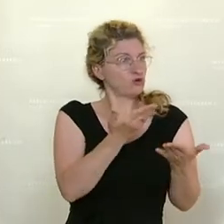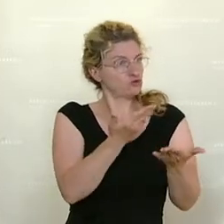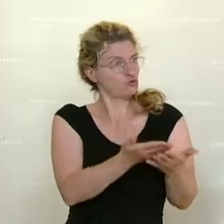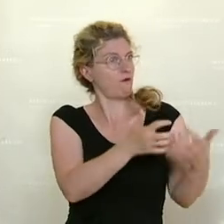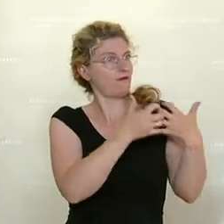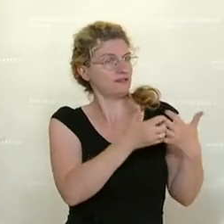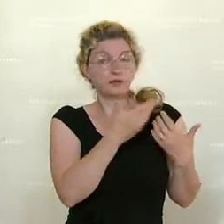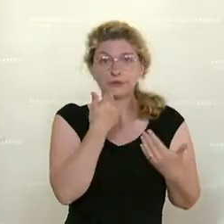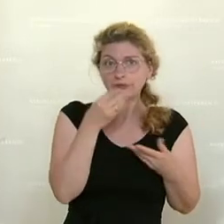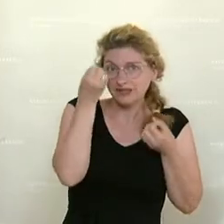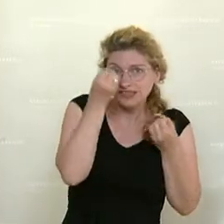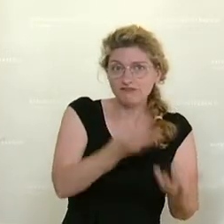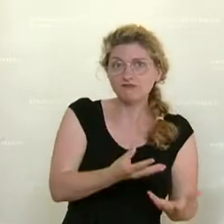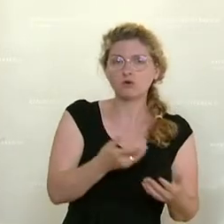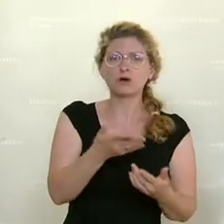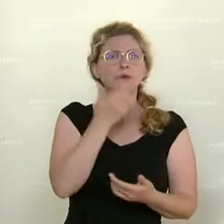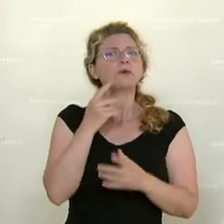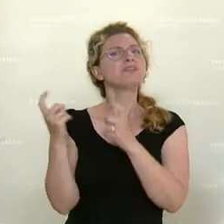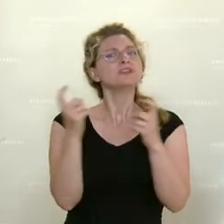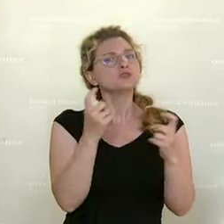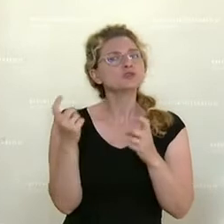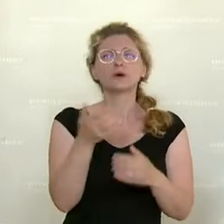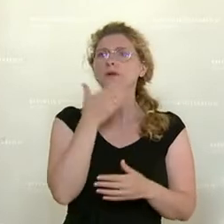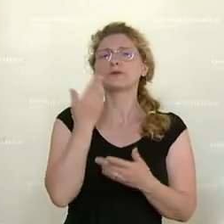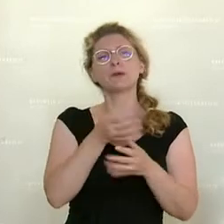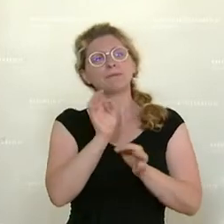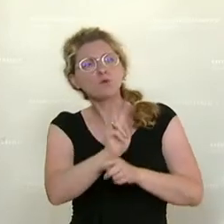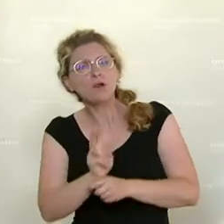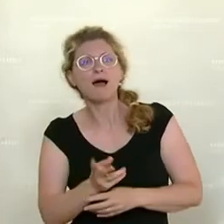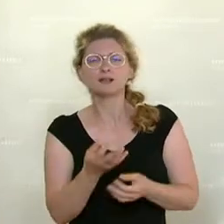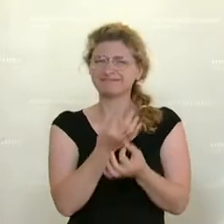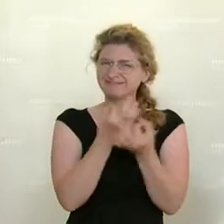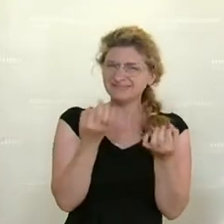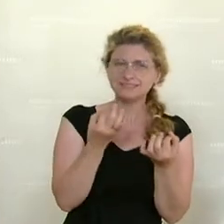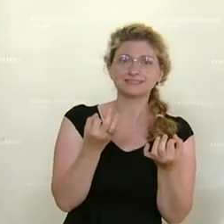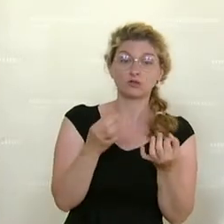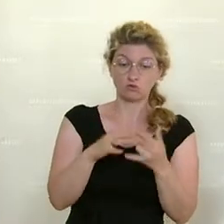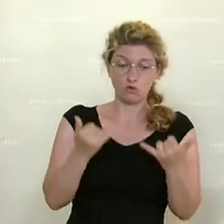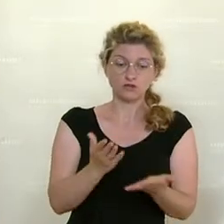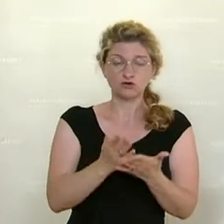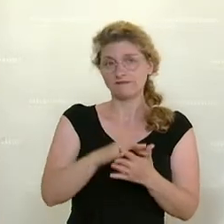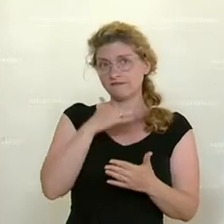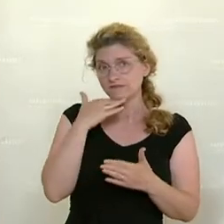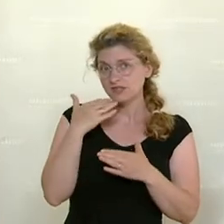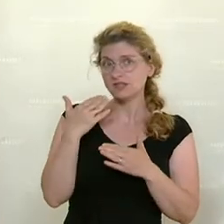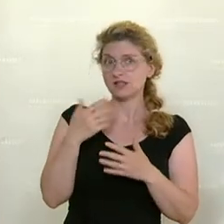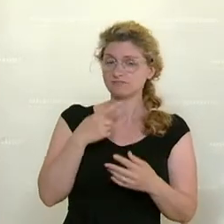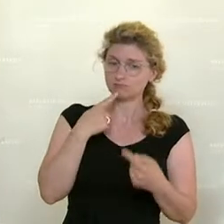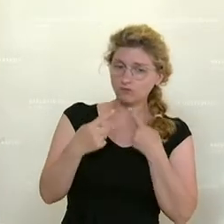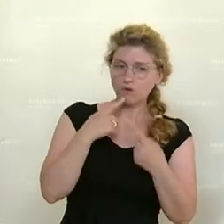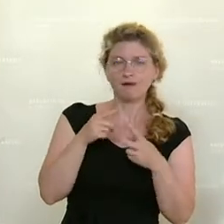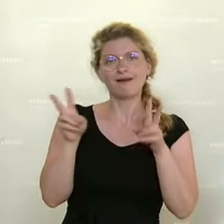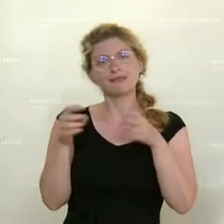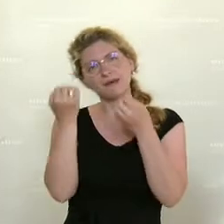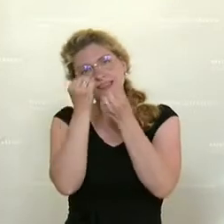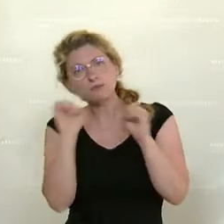ohne Diskussion und ohne Begutachtung, meine sehr geschätzten Damen und Herren. Und heute ist schon sehr viel gesprochen worden über Demokratie